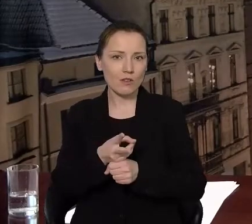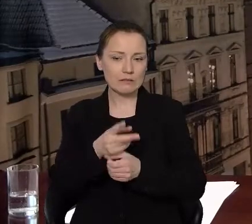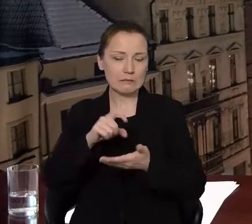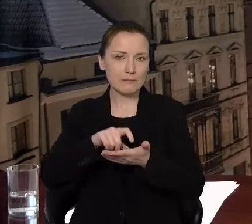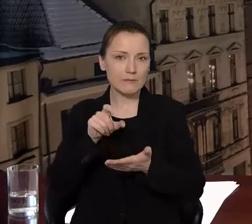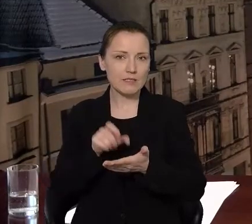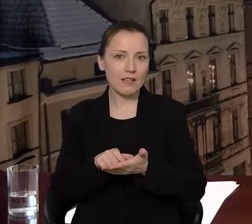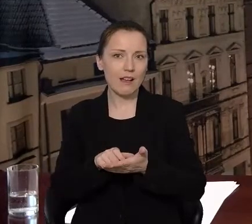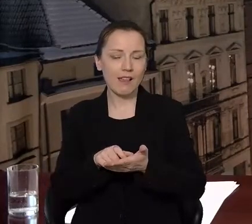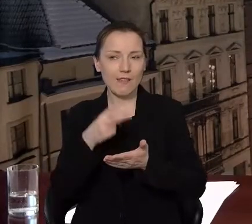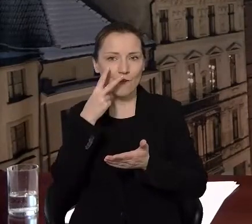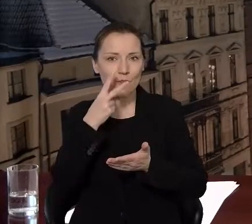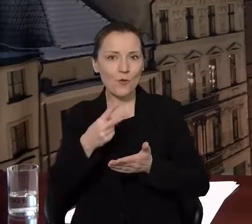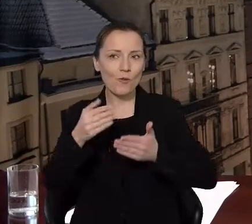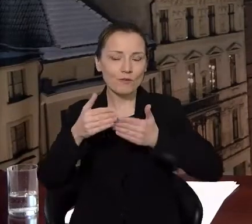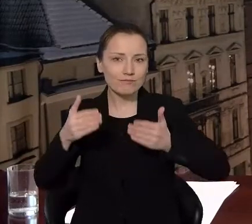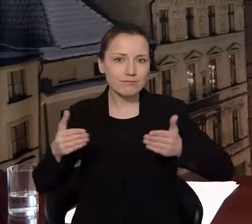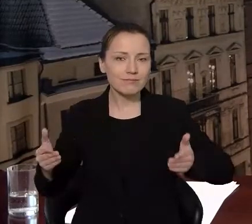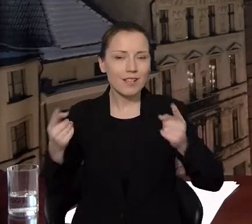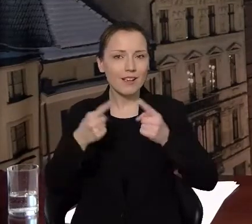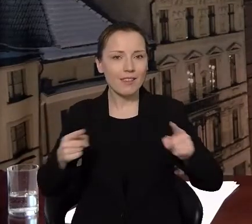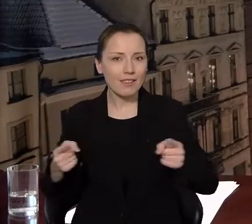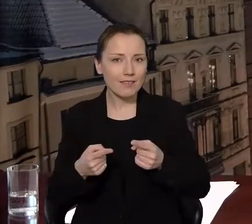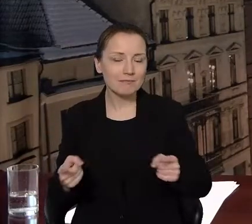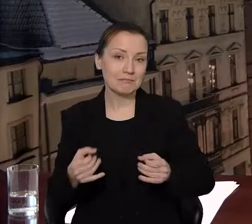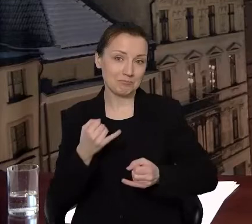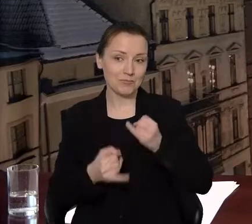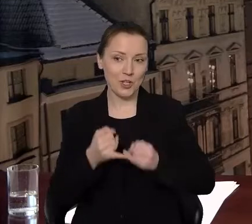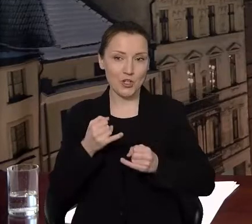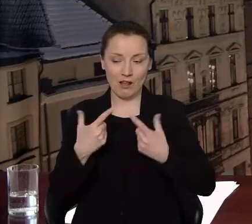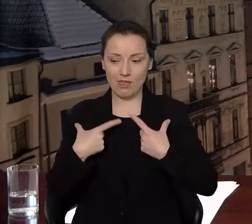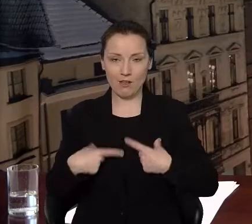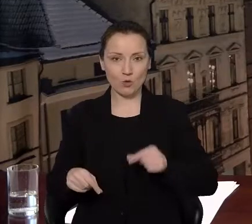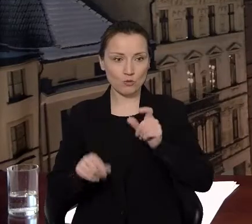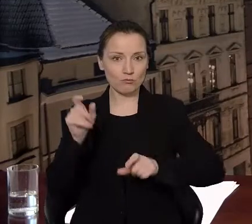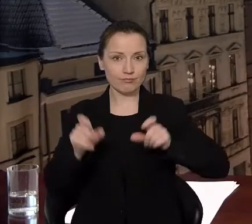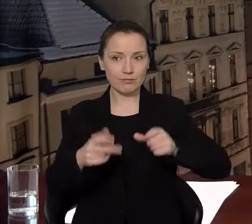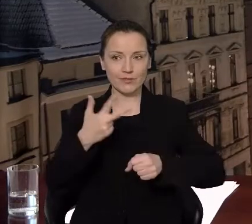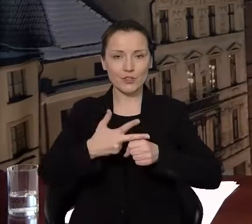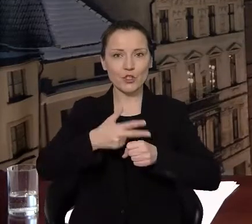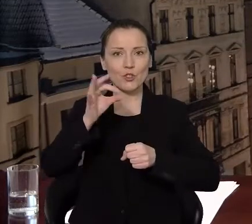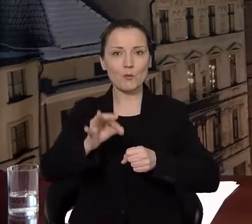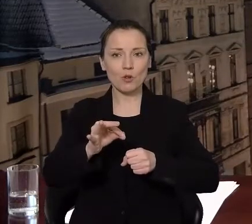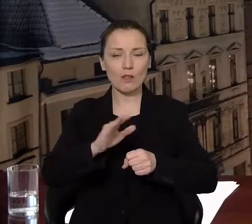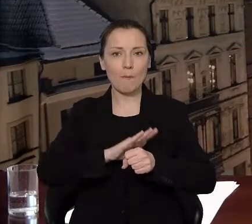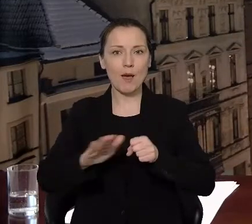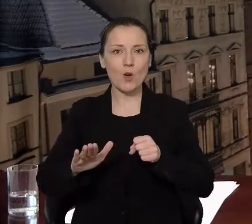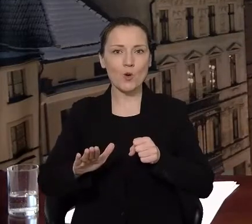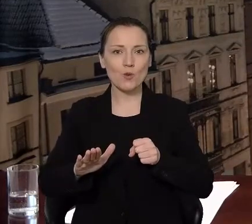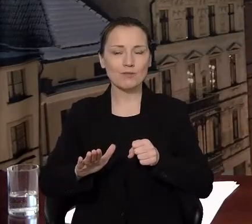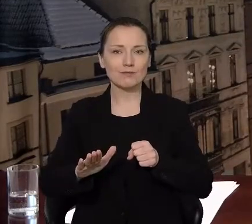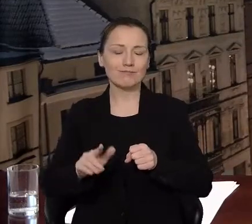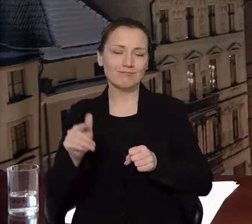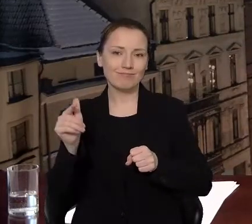z widownią w sytuacji, kiedy liczba uczestników przekracza 30% napełnienia takiej widowni,